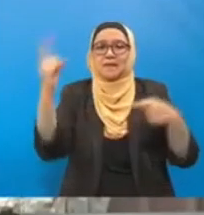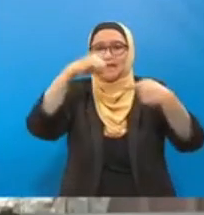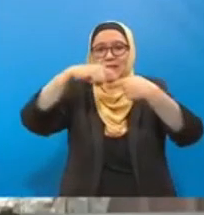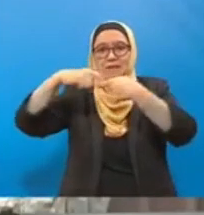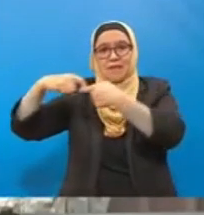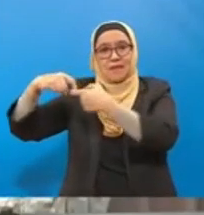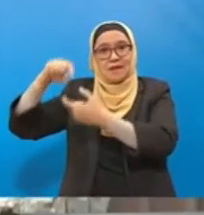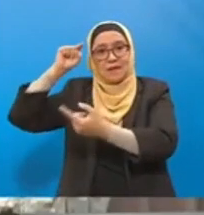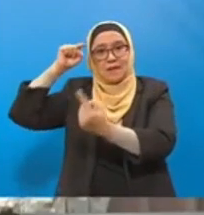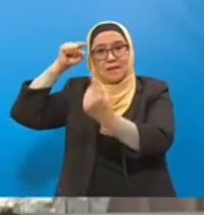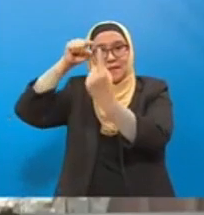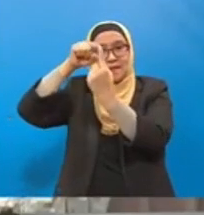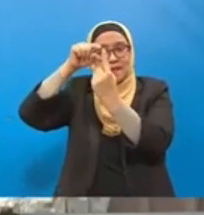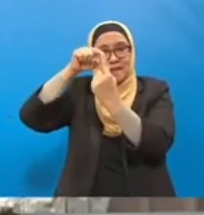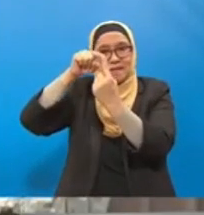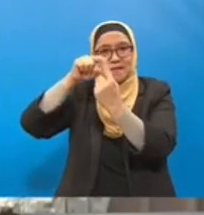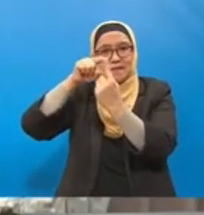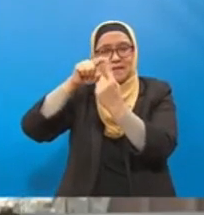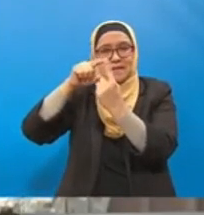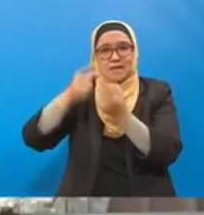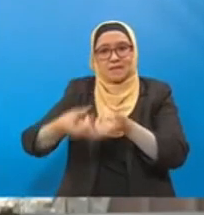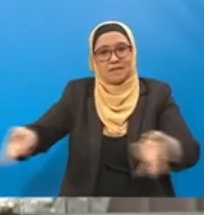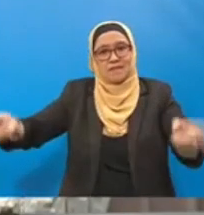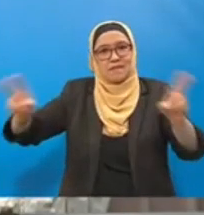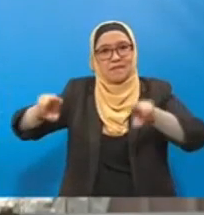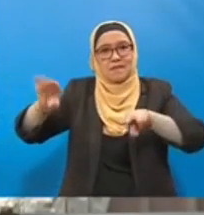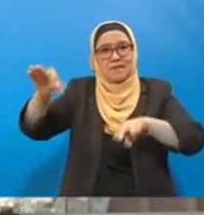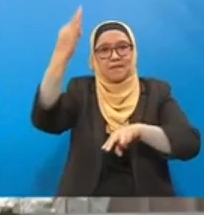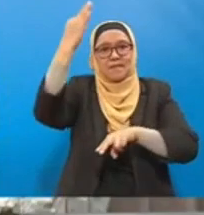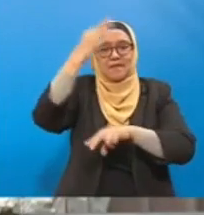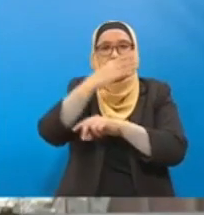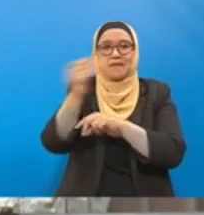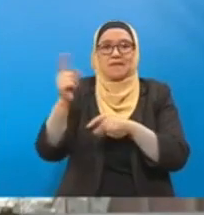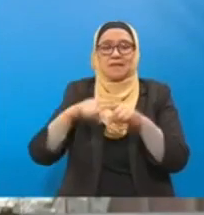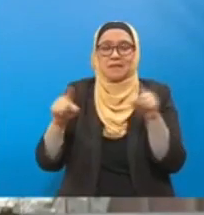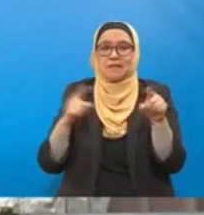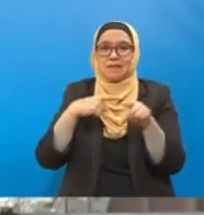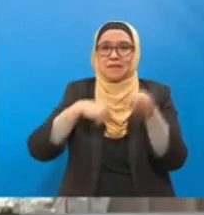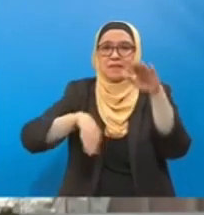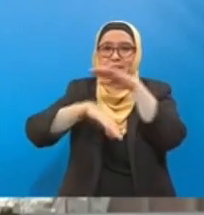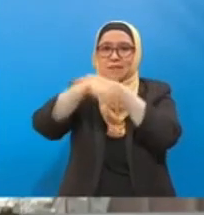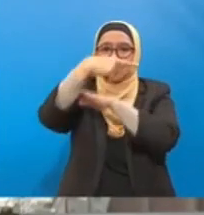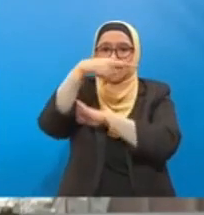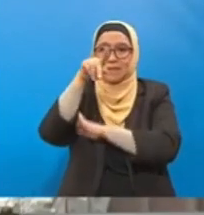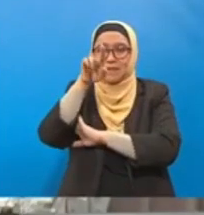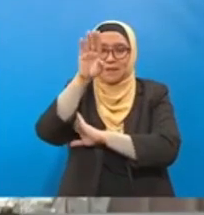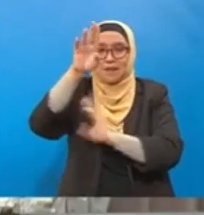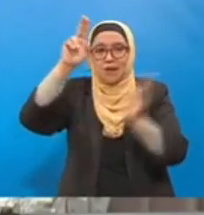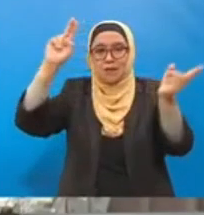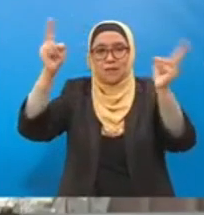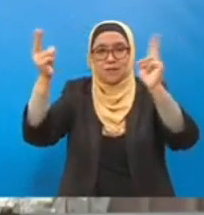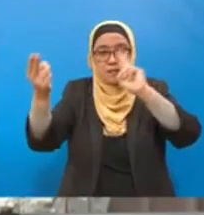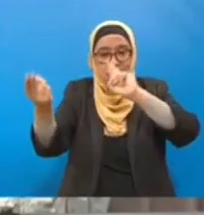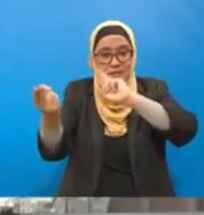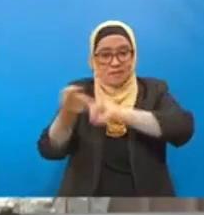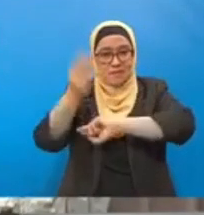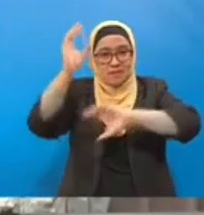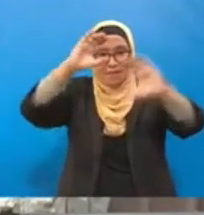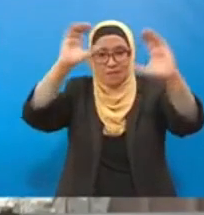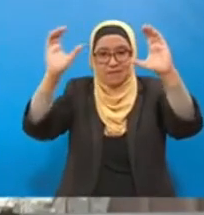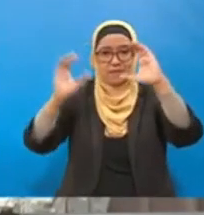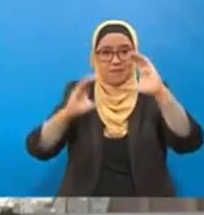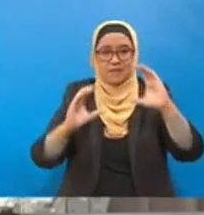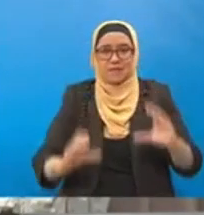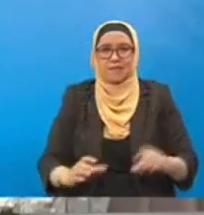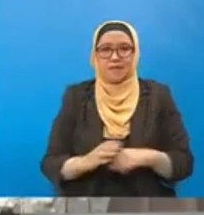di bawah Konvensyen Raka Kerja Perubahan Iklim Perubahan Bangsa-Bangsa Bersatu atau UNFCCC.